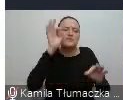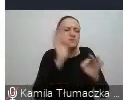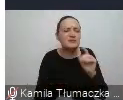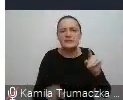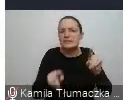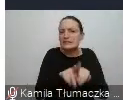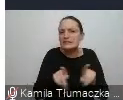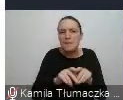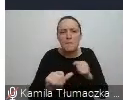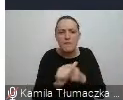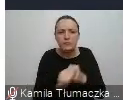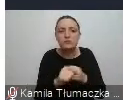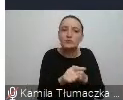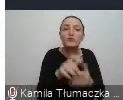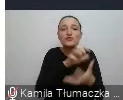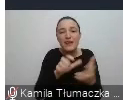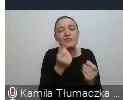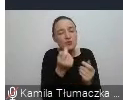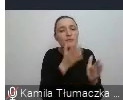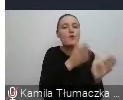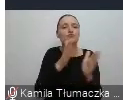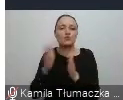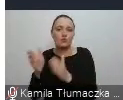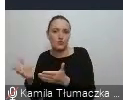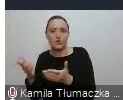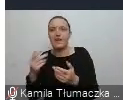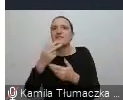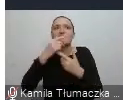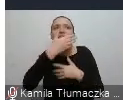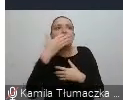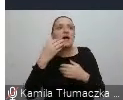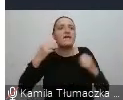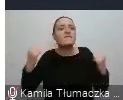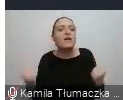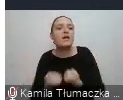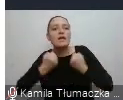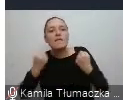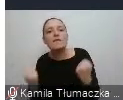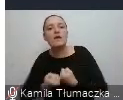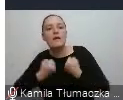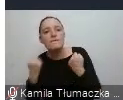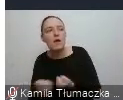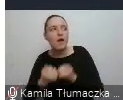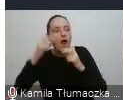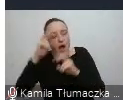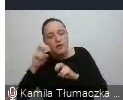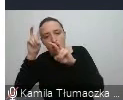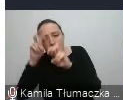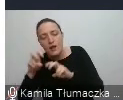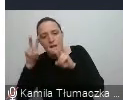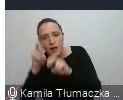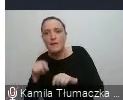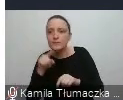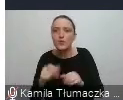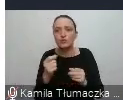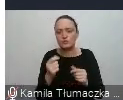samego powodu porządkują nam świat i oszczędzają nam wysiłek. Ten wysiłek oczywiście mówimy tutaj, przepraszam, chyba ja do mnie